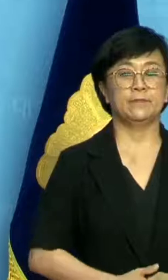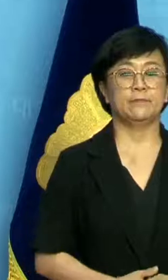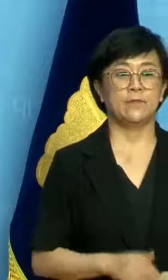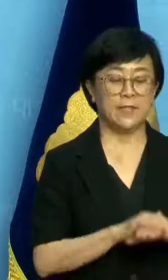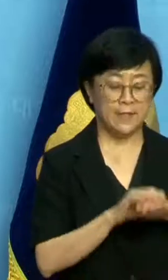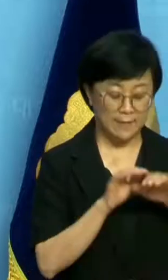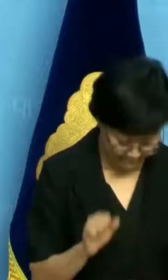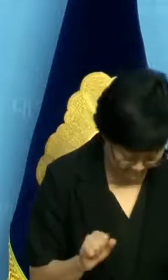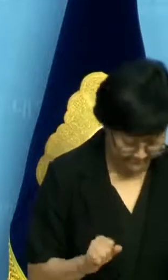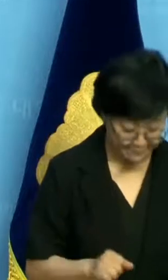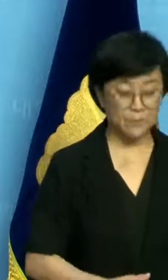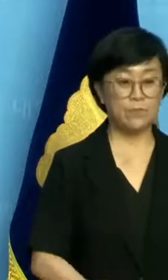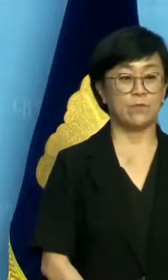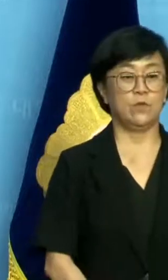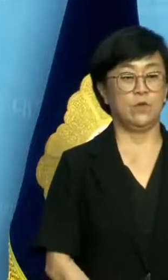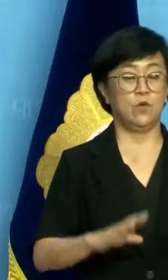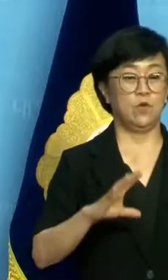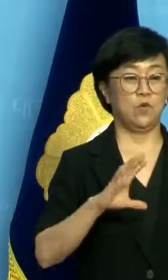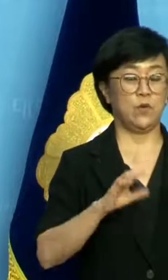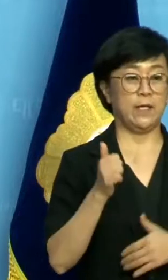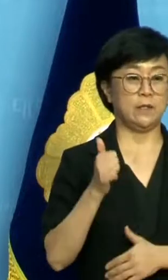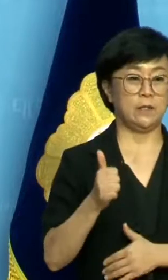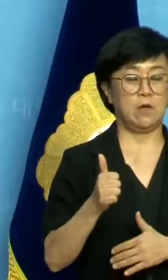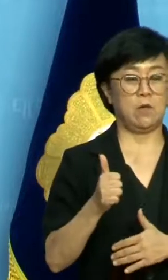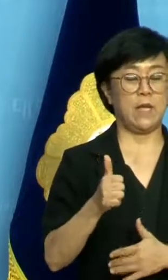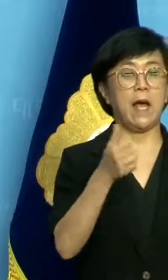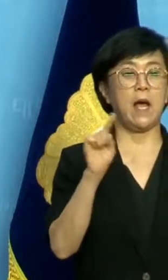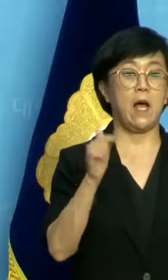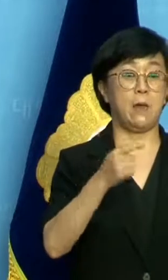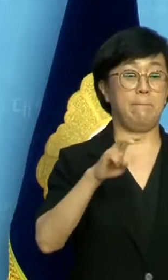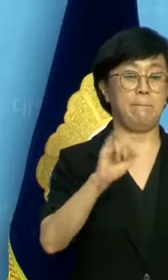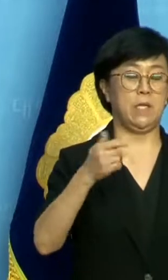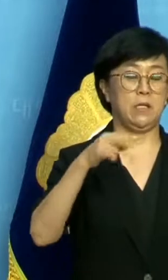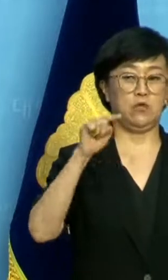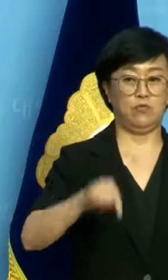안녕하십니까 국회의장 공보수석 한민수입니다